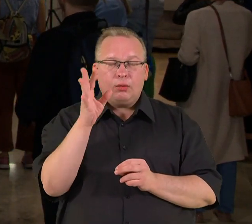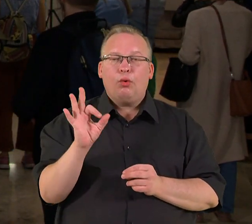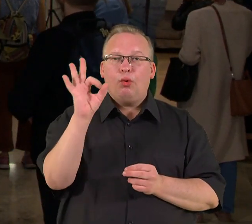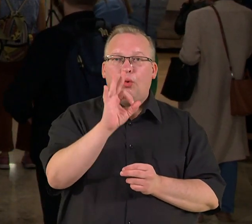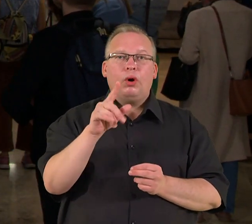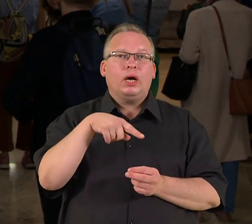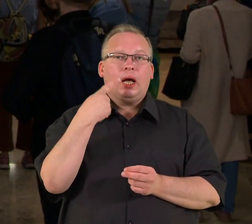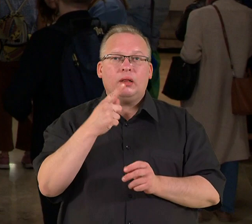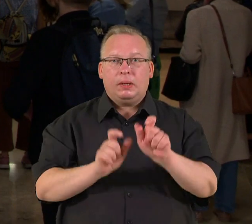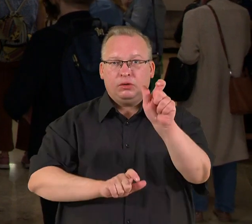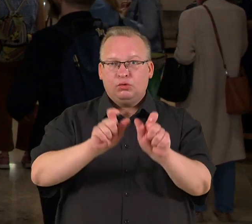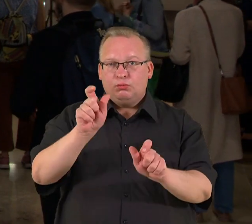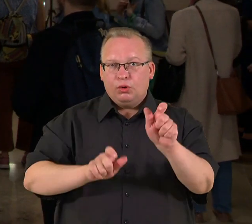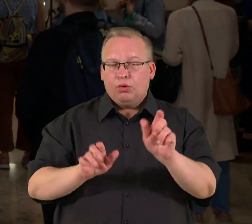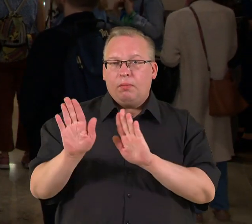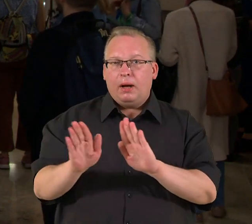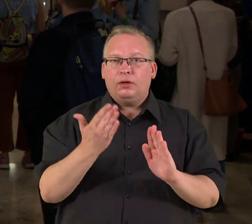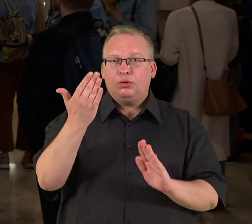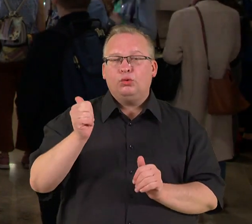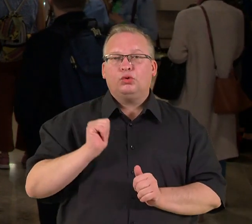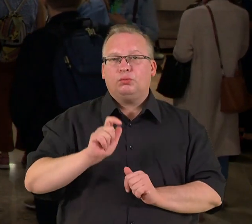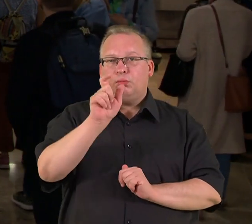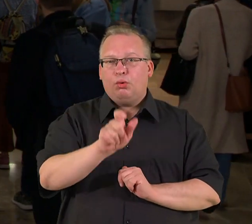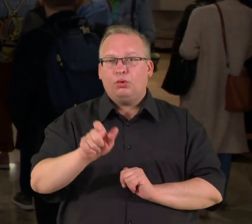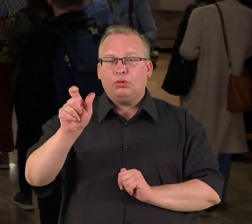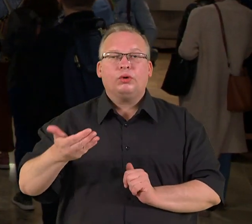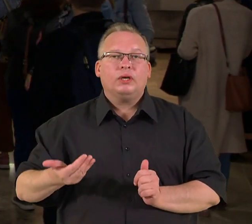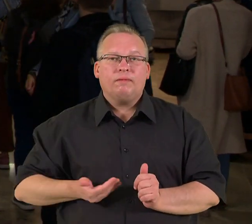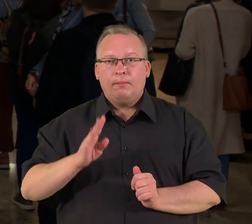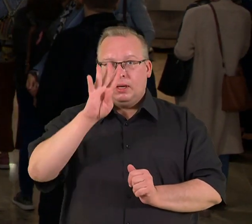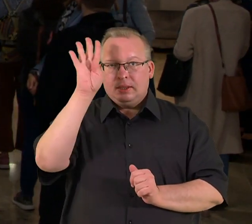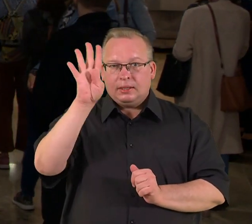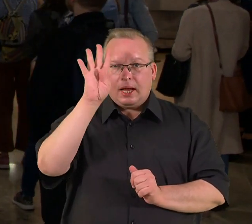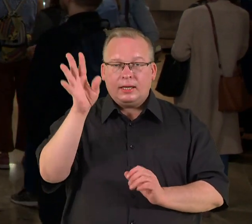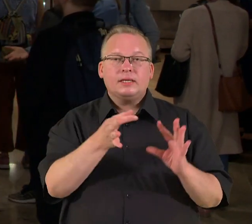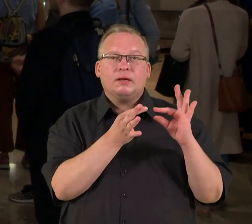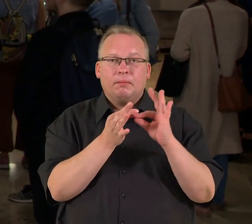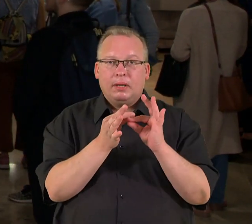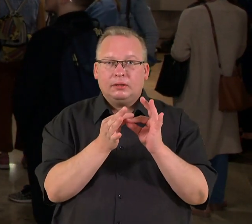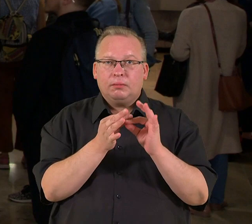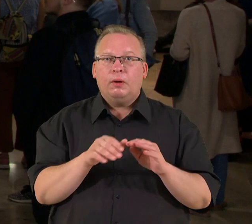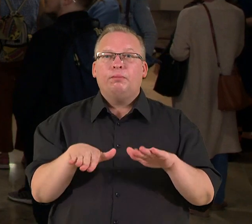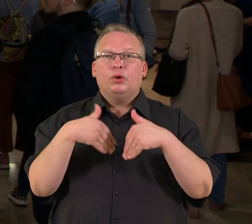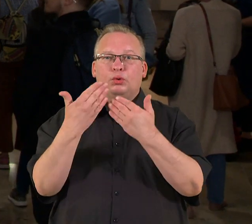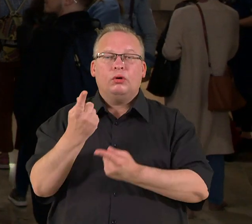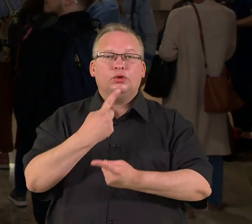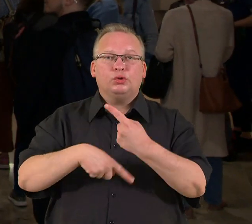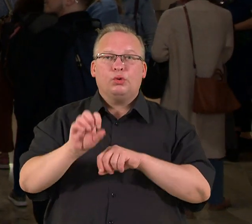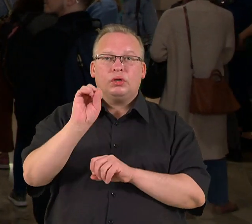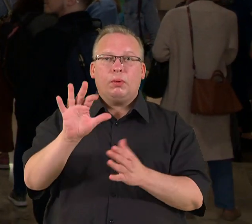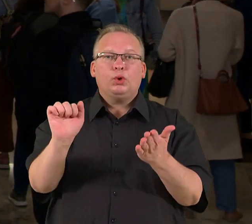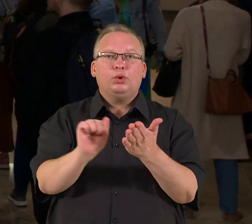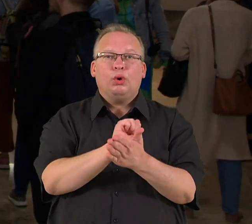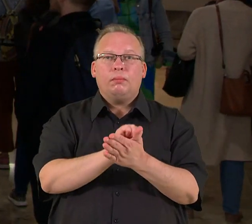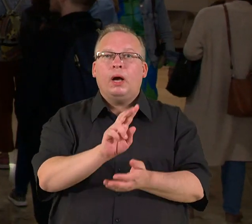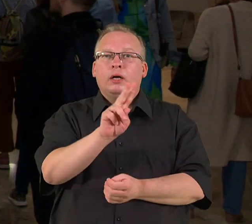apie asmenų padėti, apie jų piliečių padėti ir RAK'as bent darbiauja, išduodant gražinimo dokumentus tiem,